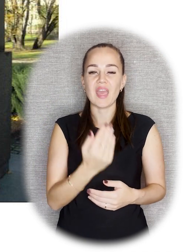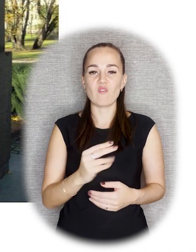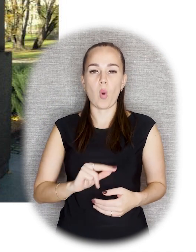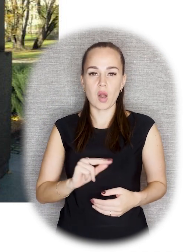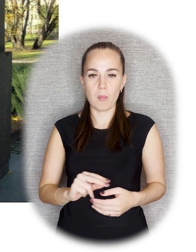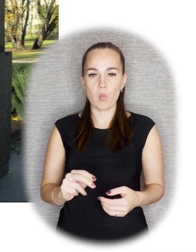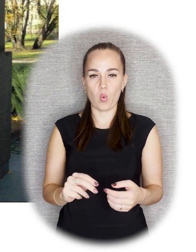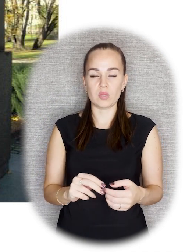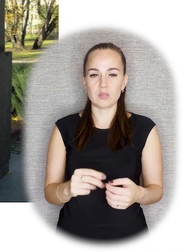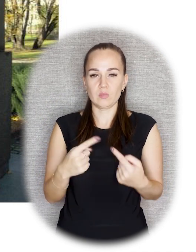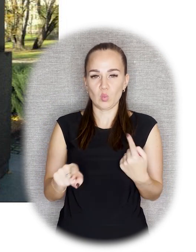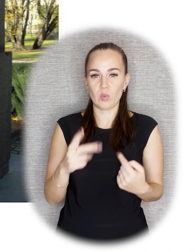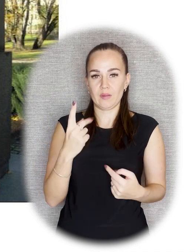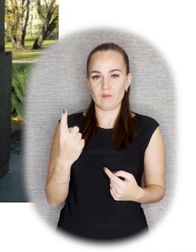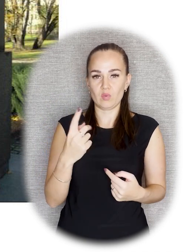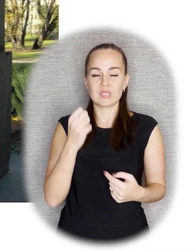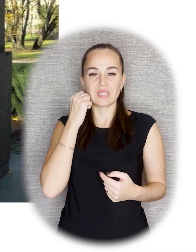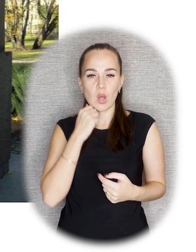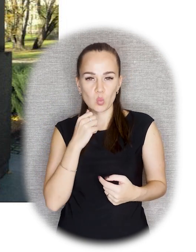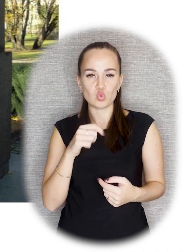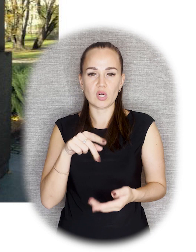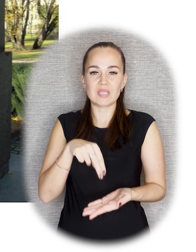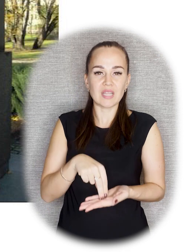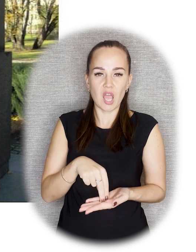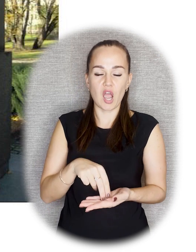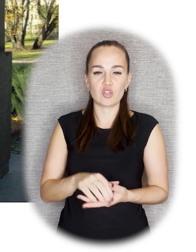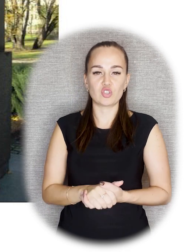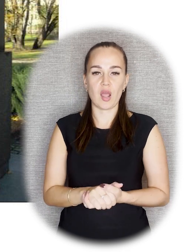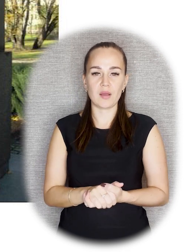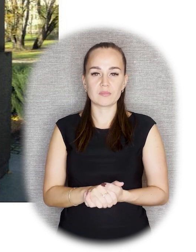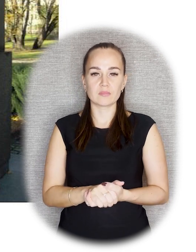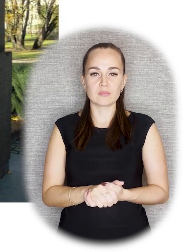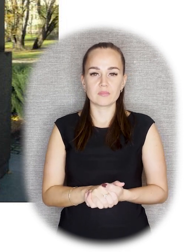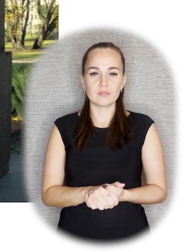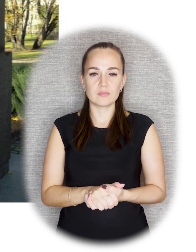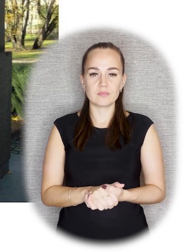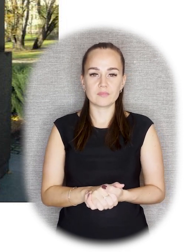работы. Одна – это старушки, образ старушки, стоящей,